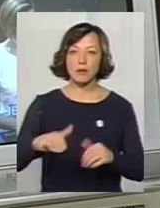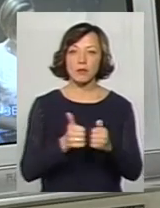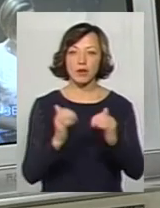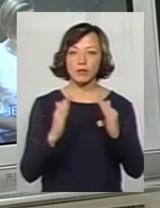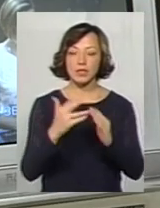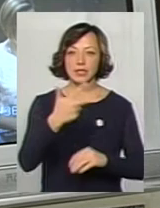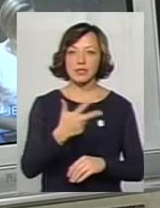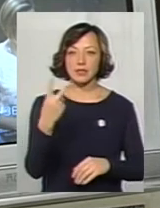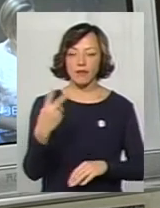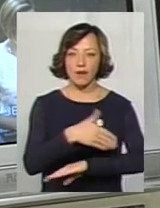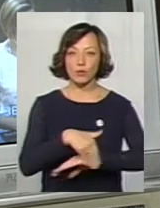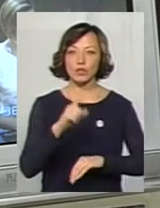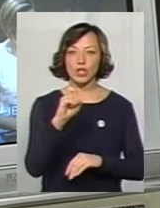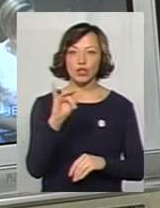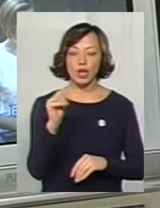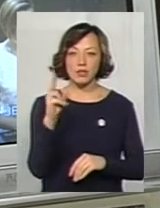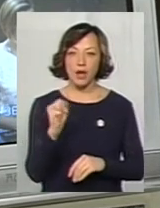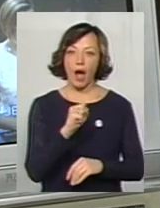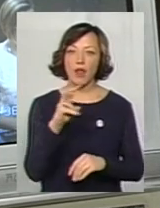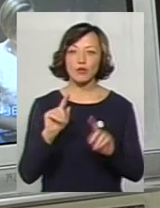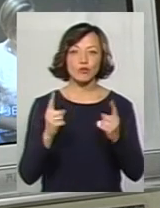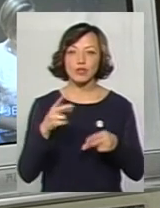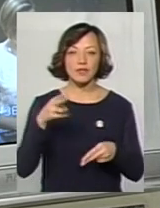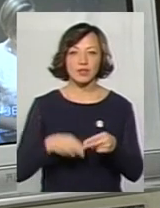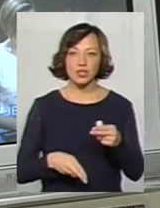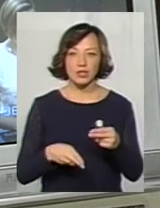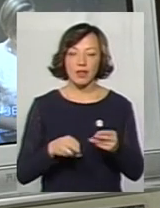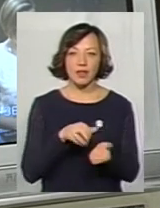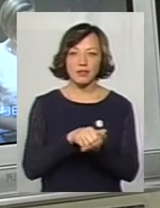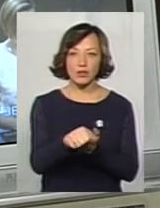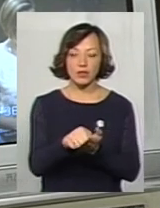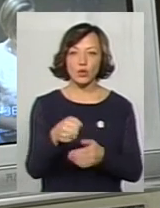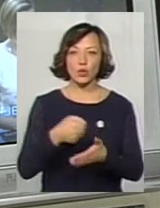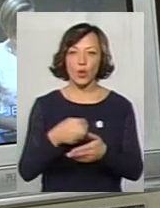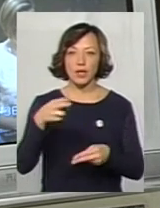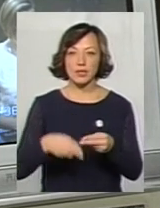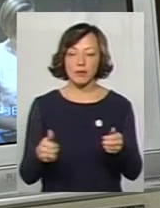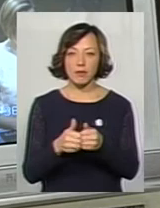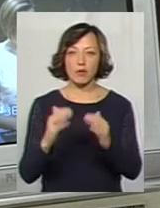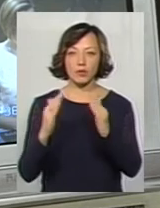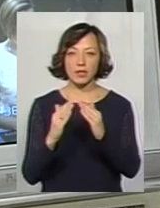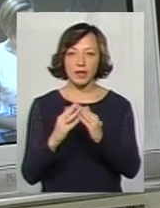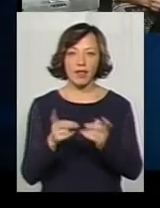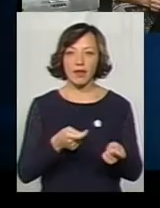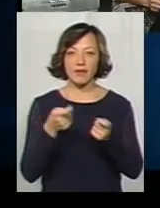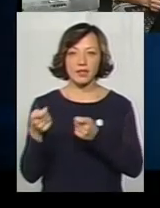будинку 32 по вулиці Зарічанській, але чому не завершили, не заасфальтували до кінця біля будинку, не вивезли зрубані